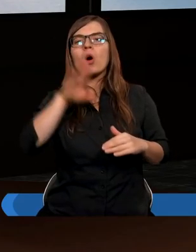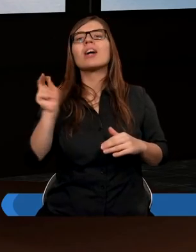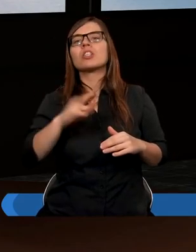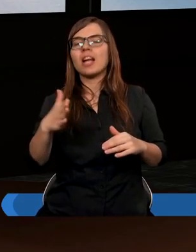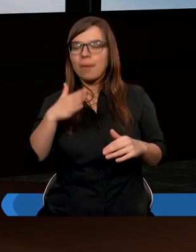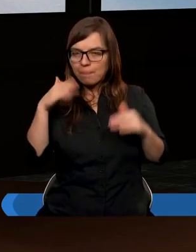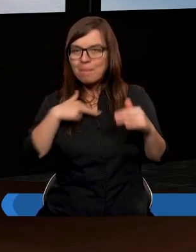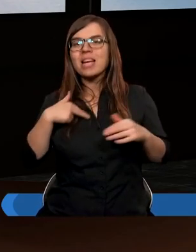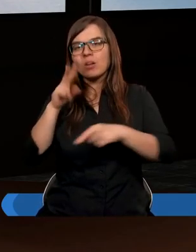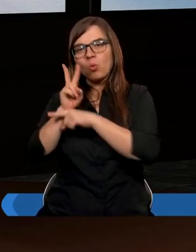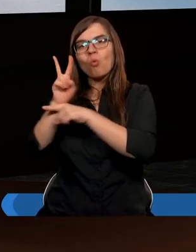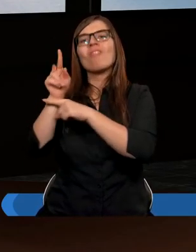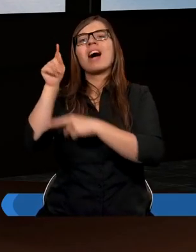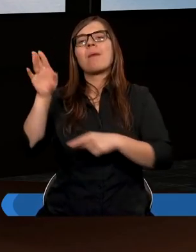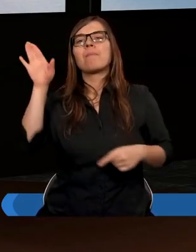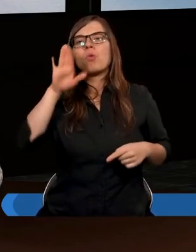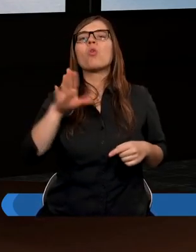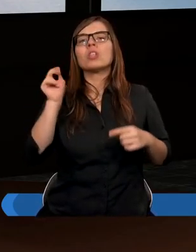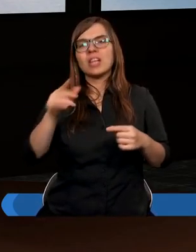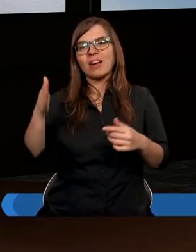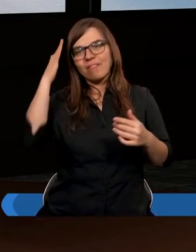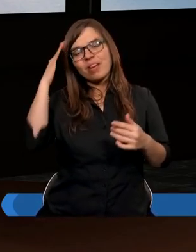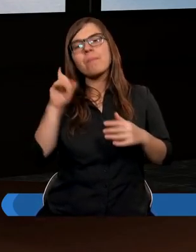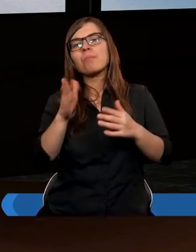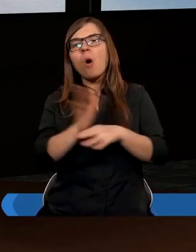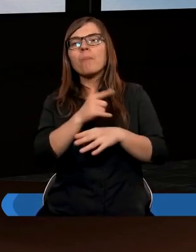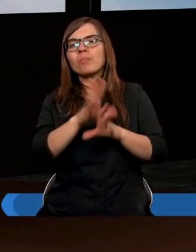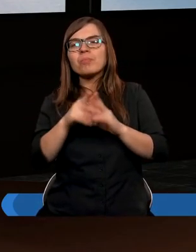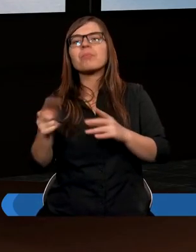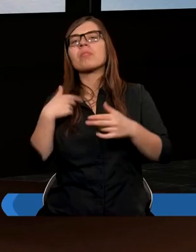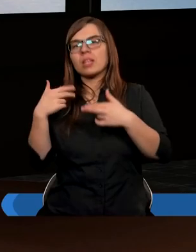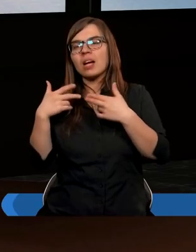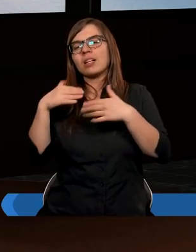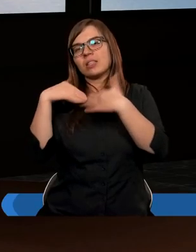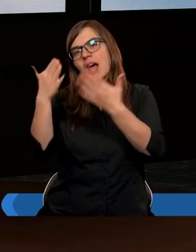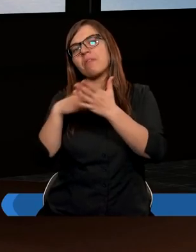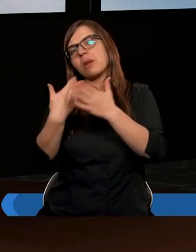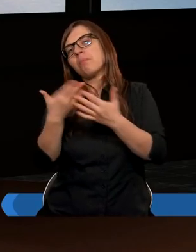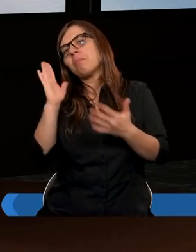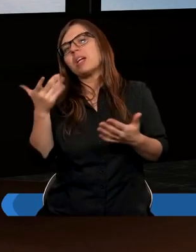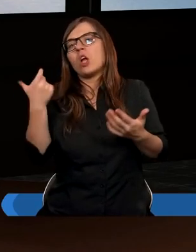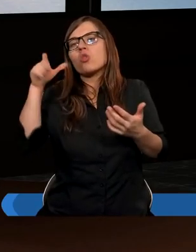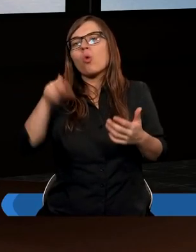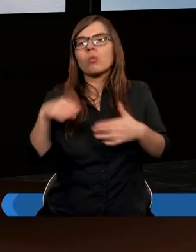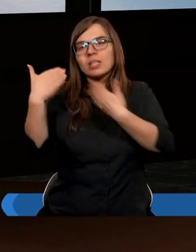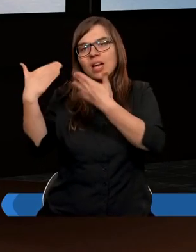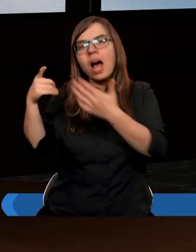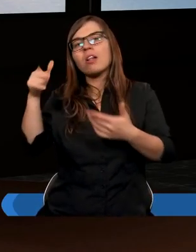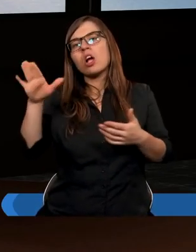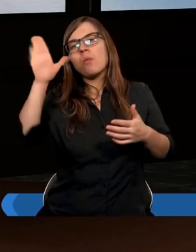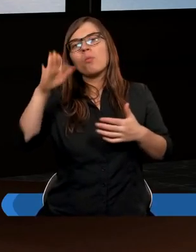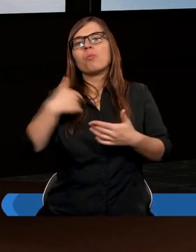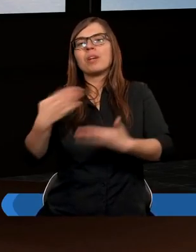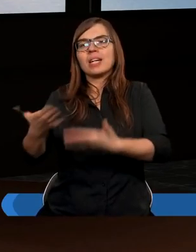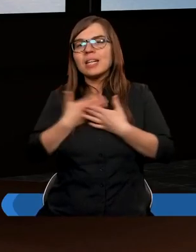że my mu ufamy, że wiemy, że chociaż, no przypuśćmy, oddam te przysłowiowe 100 złoty, to wiem, wierzę, że Pan Bóg mi da, że